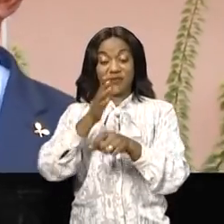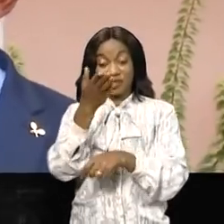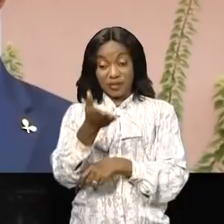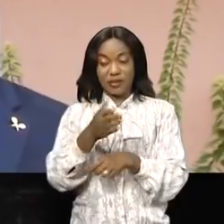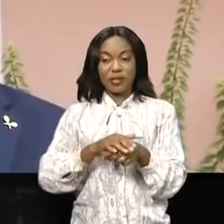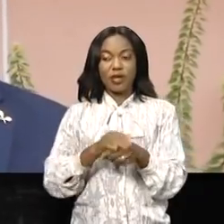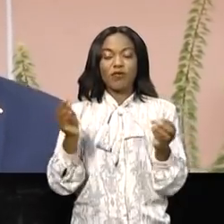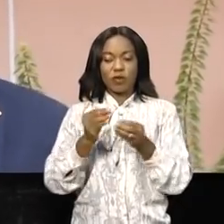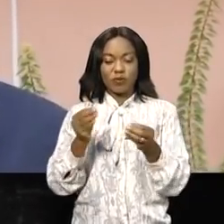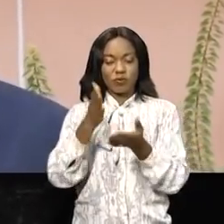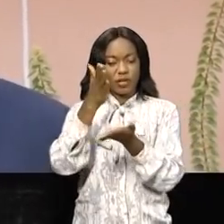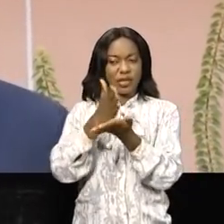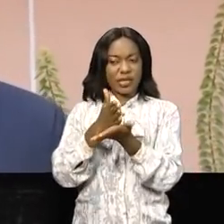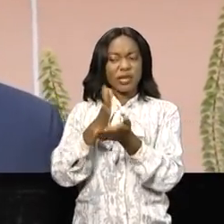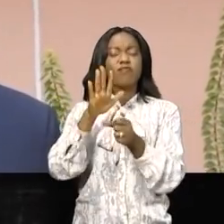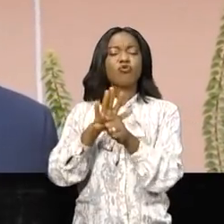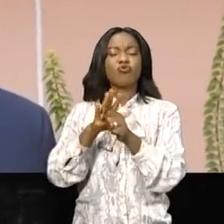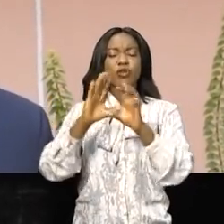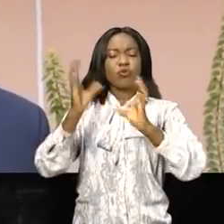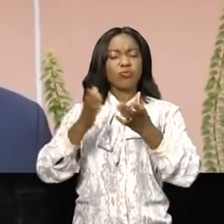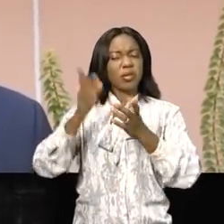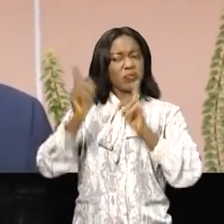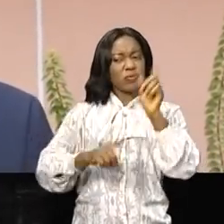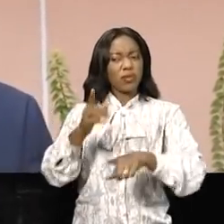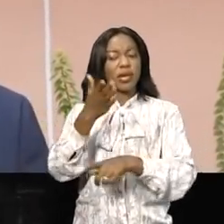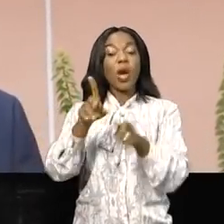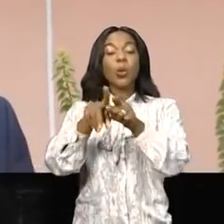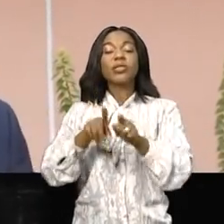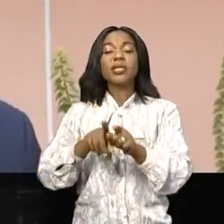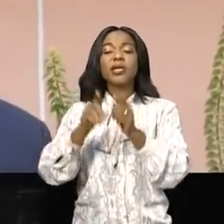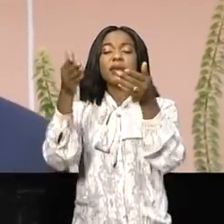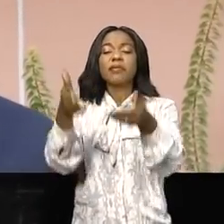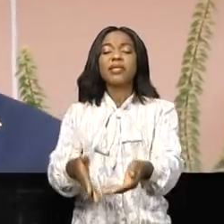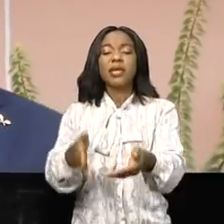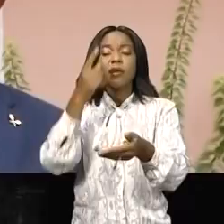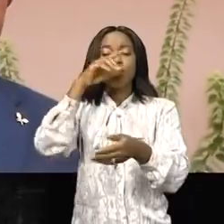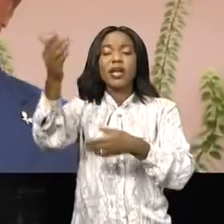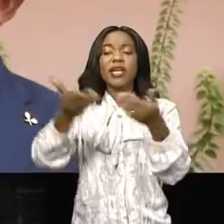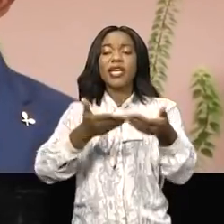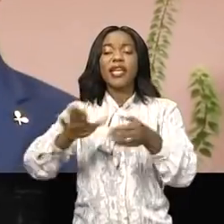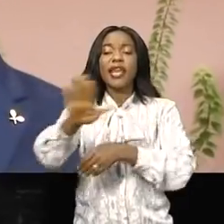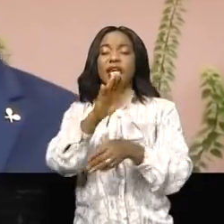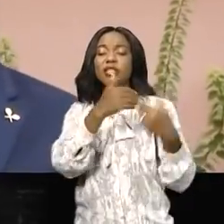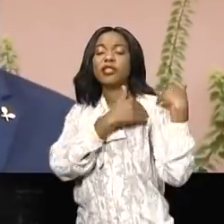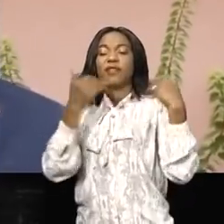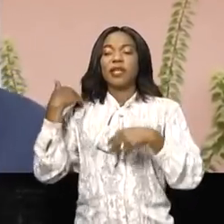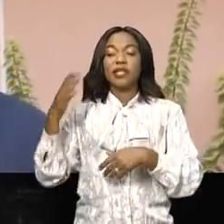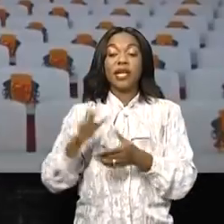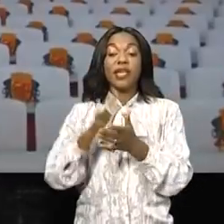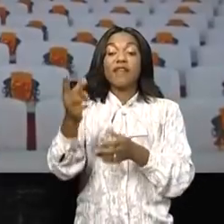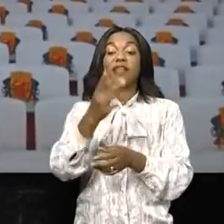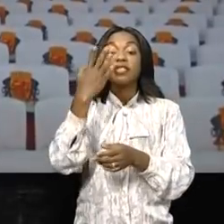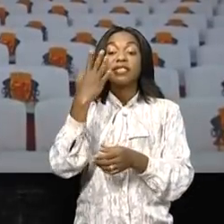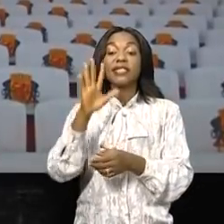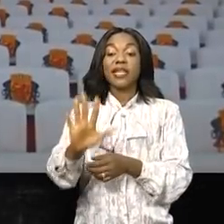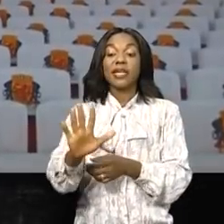interdit à toutes les communautés d'être présentes pour accueillir leurs chefs d'État. Il y a 25 chefs d'État qui sont attendus et